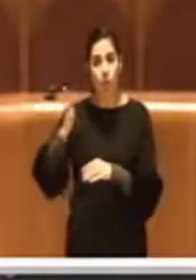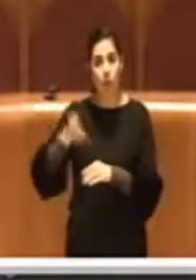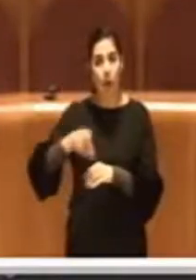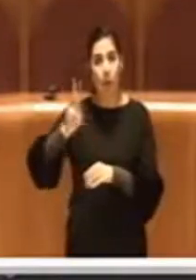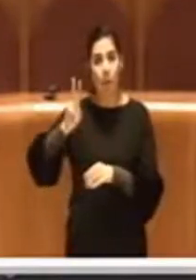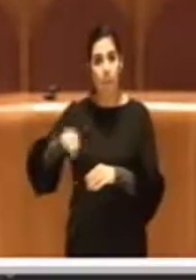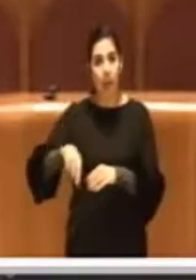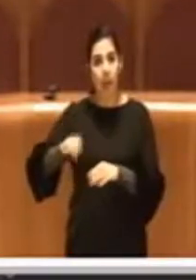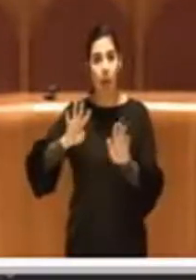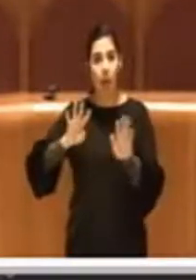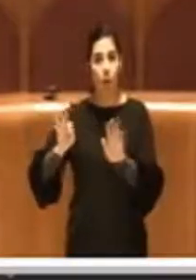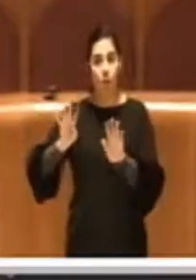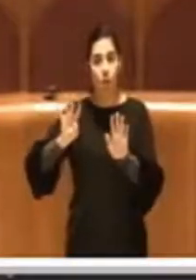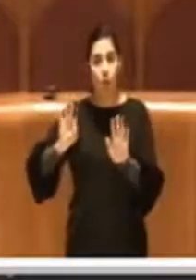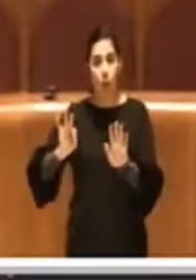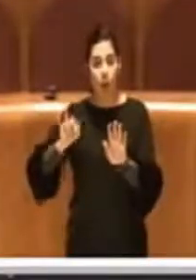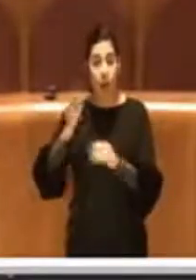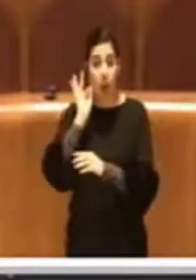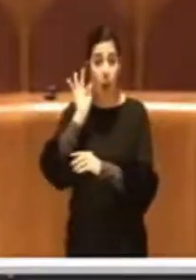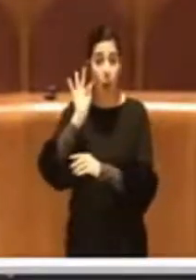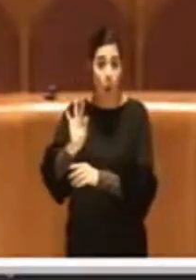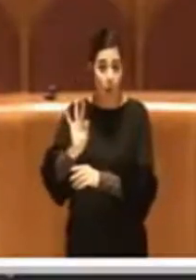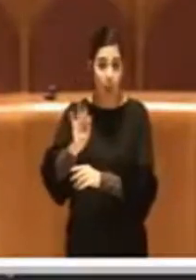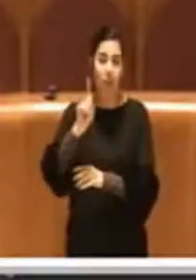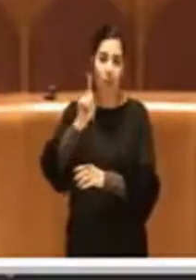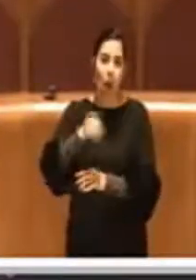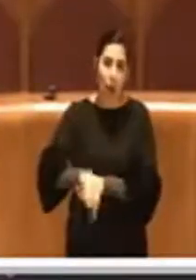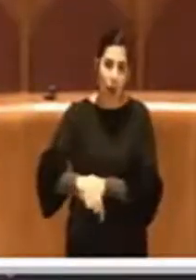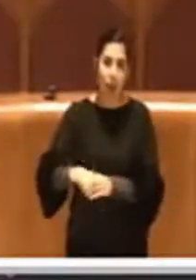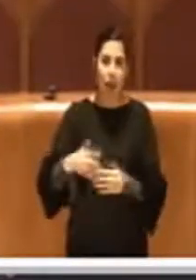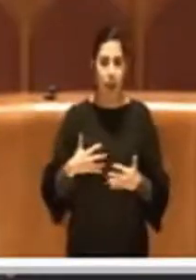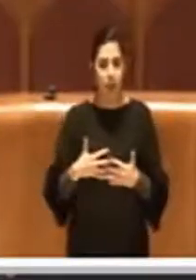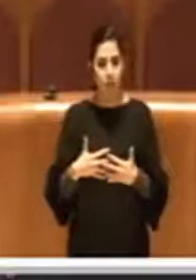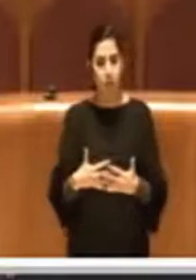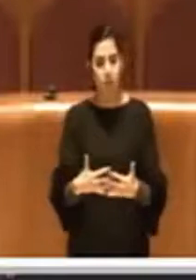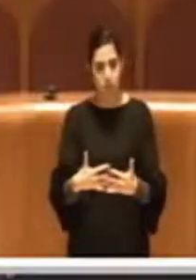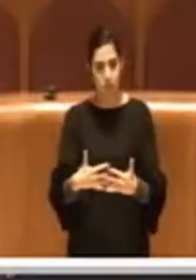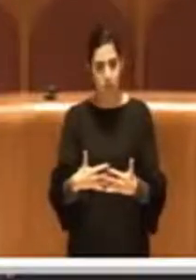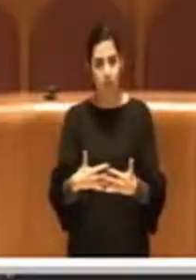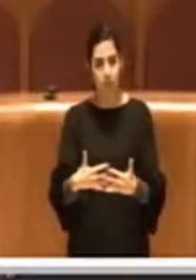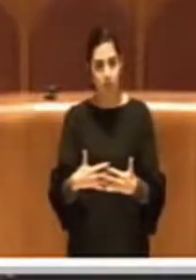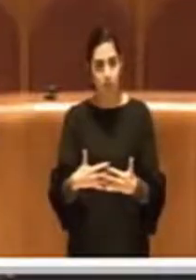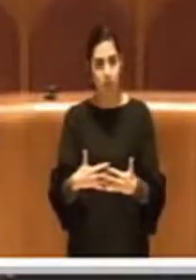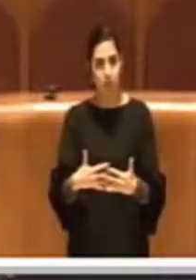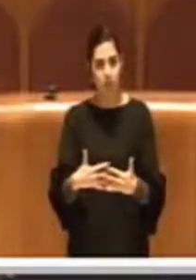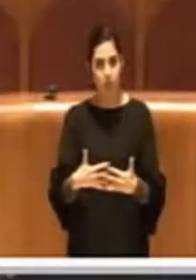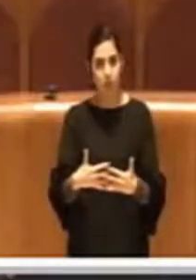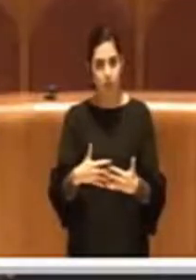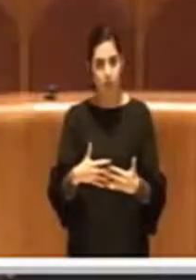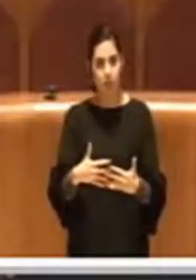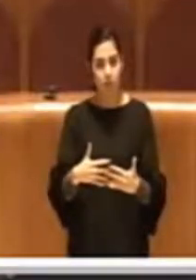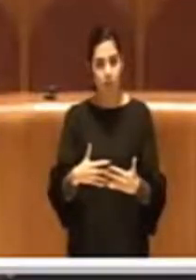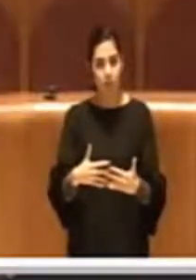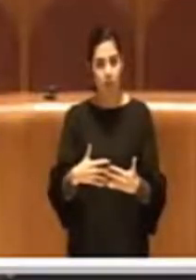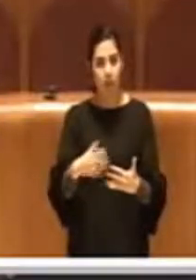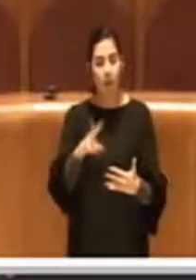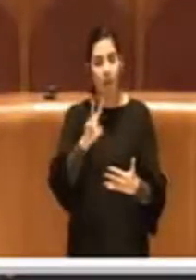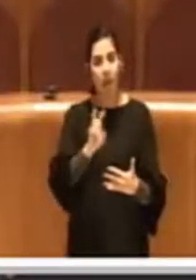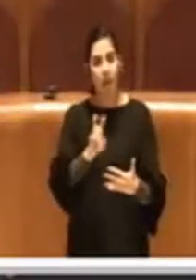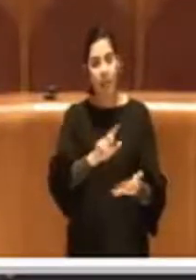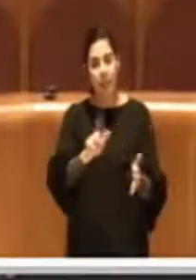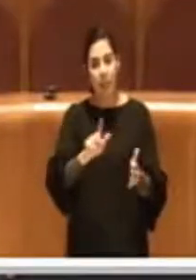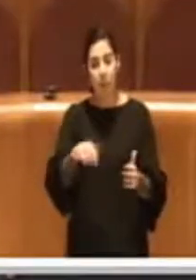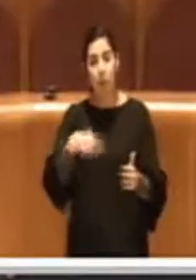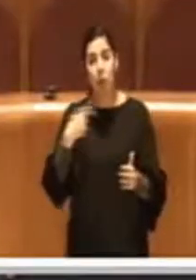in modo che anche i prodotti abortivi che vadano dopo la